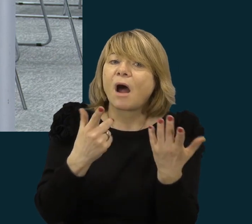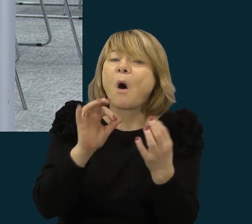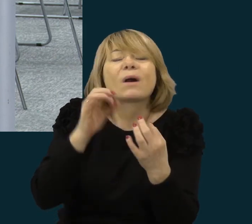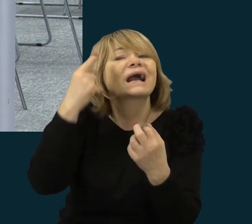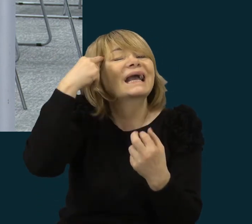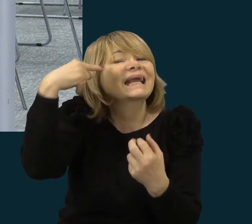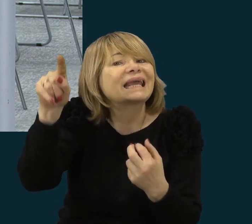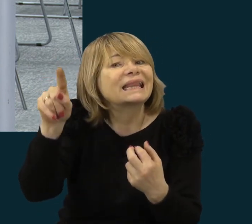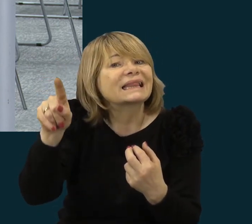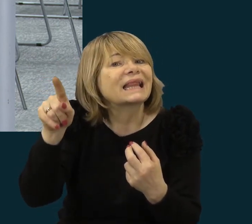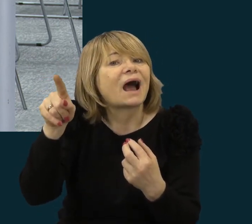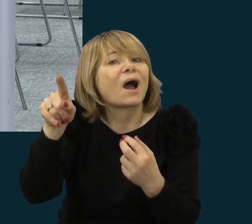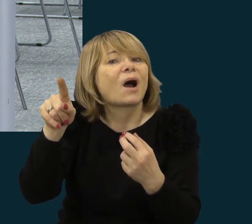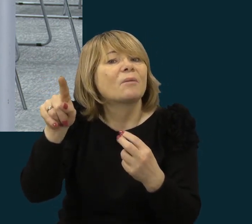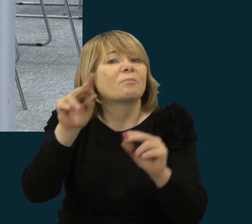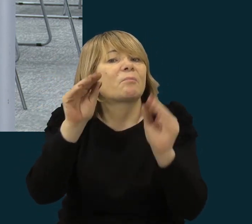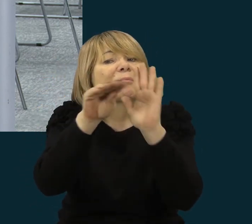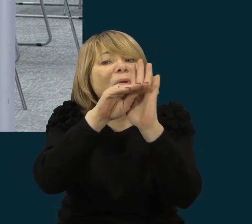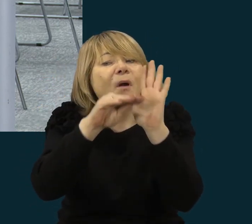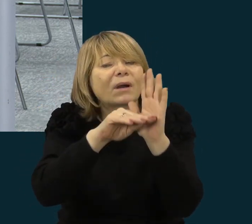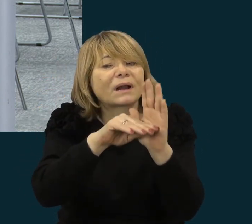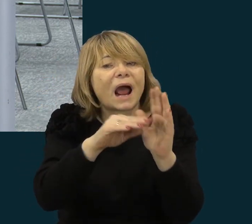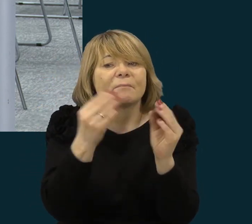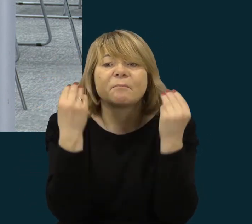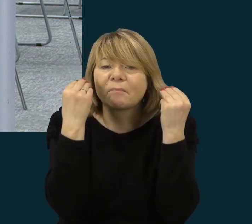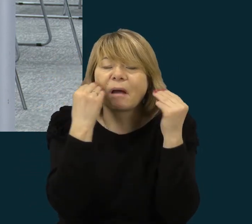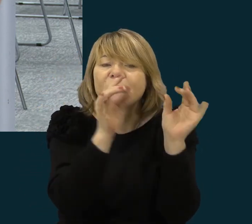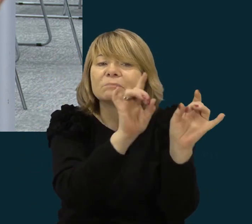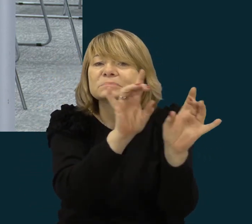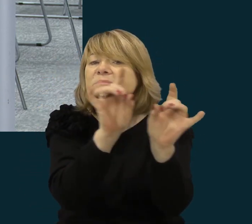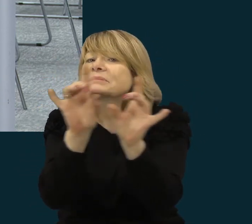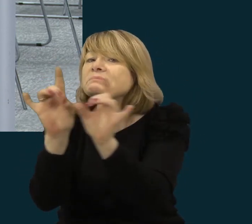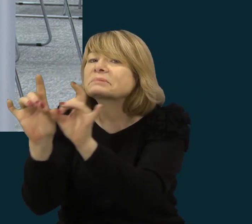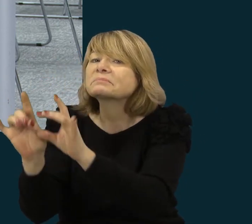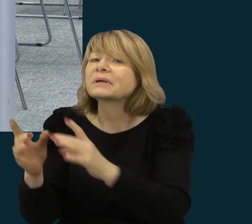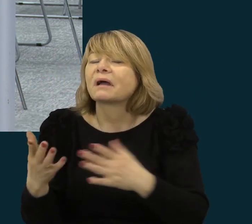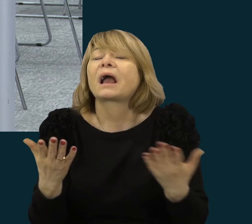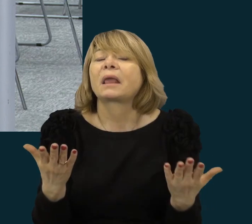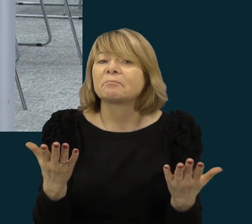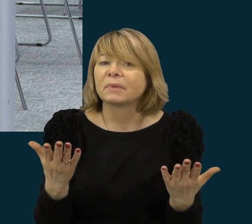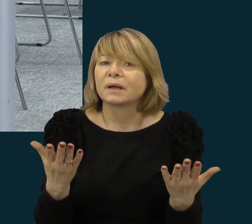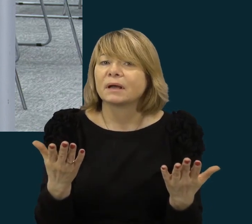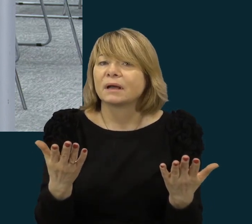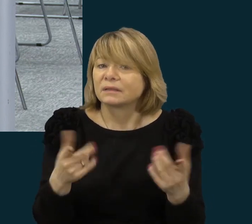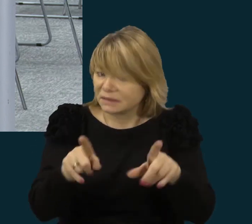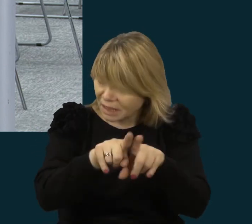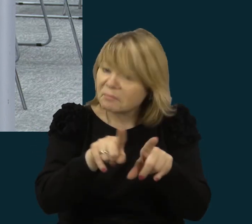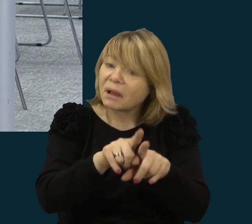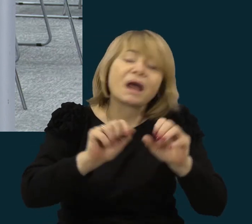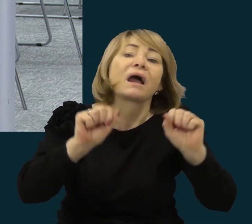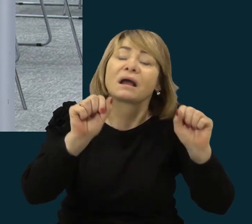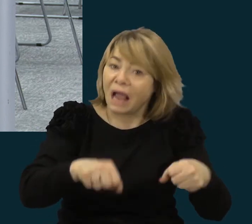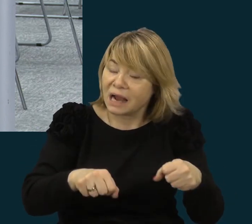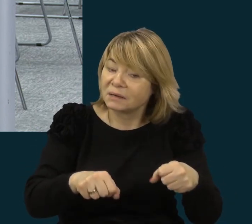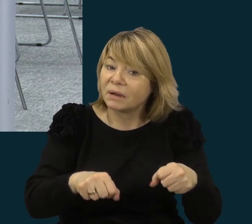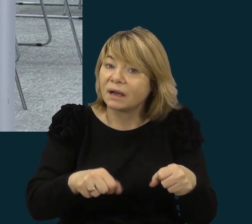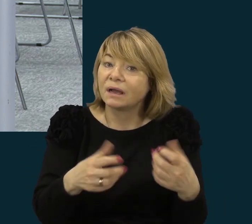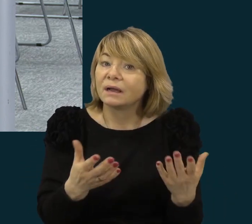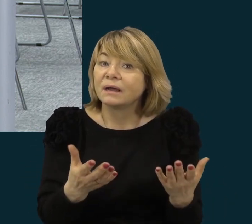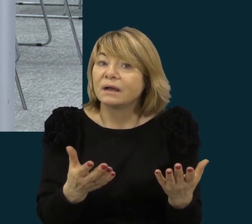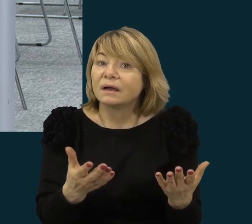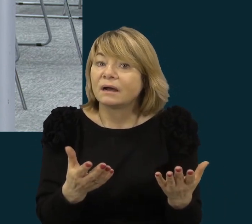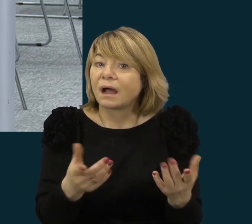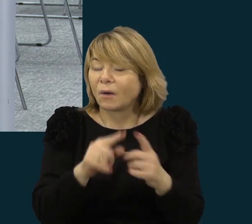augdymo programuose, ar kitose dalykose mokomosiuose lygiai taip pat galima įgyvendinti